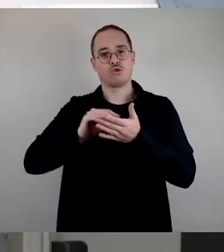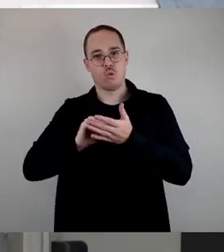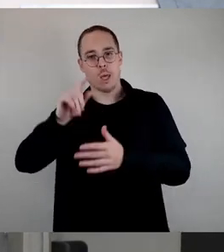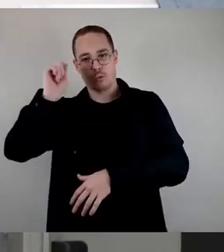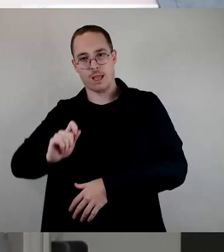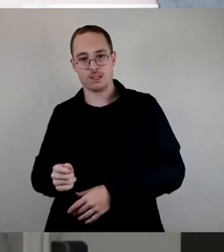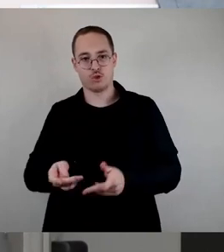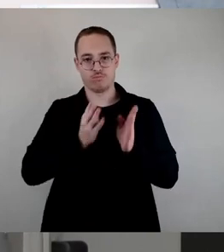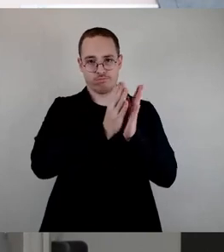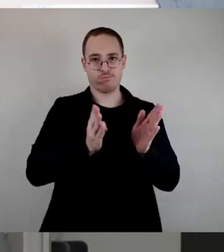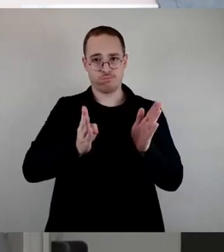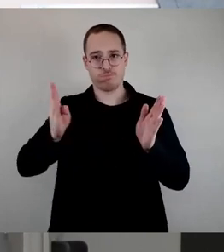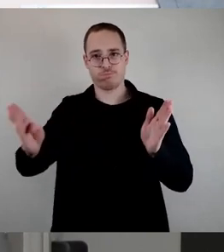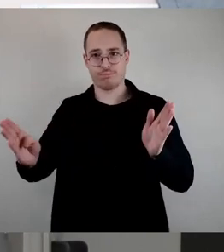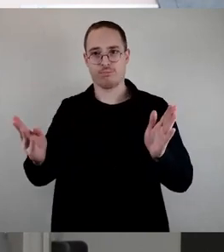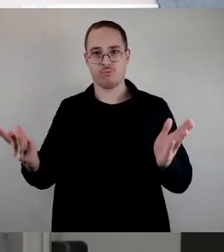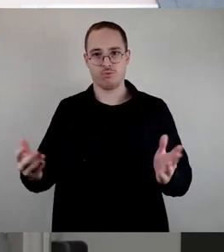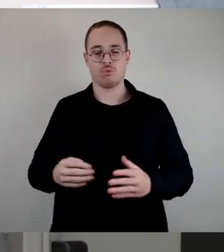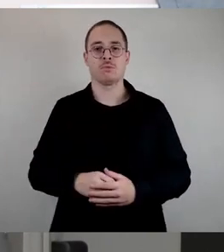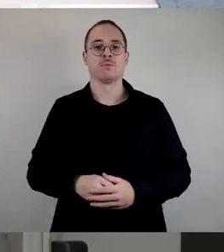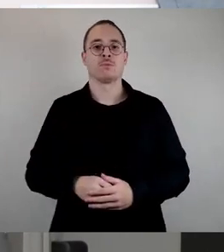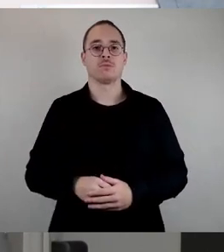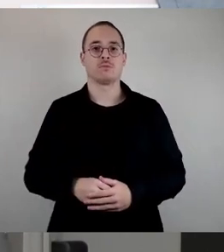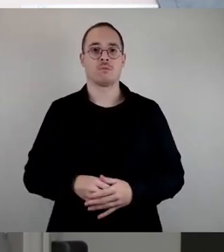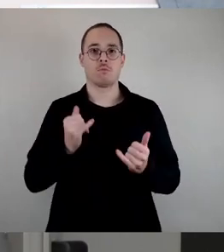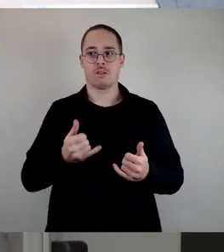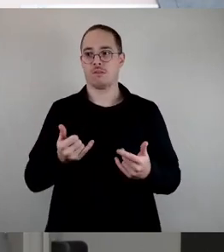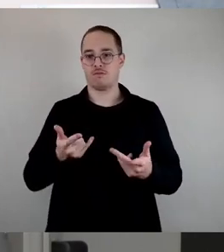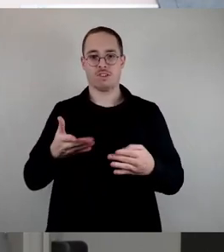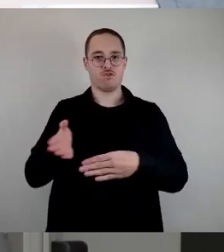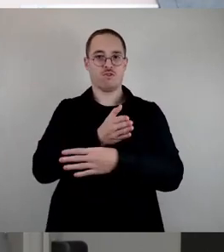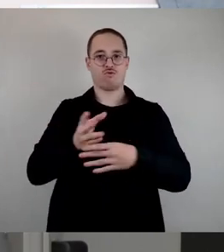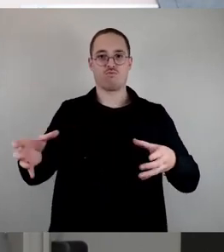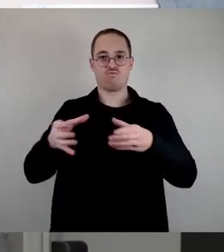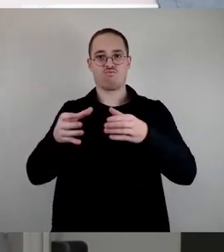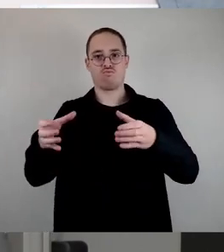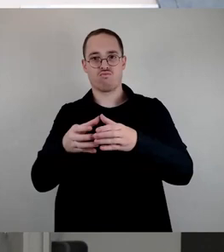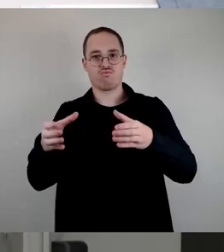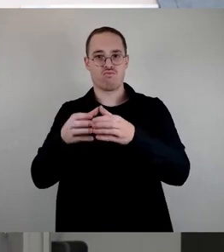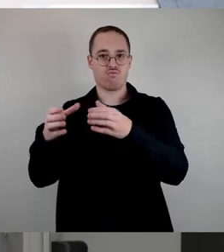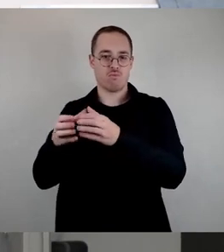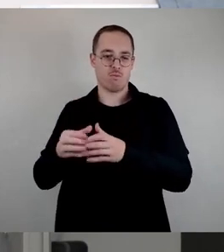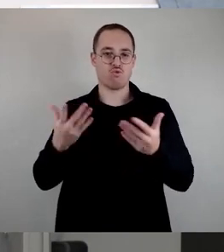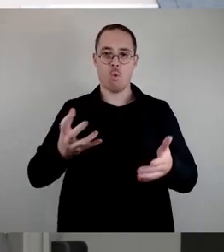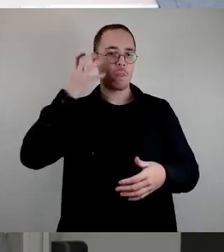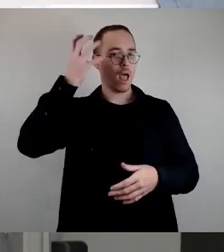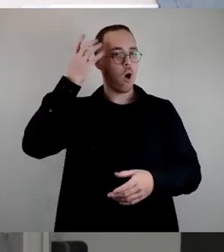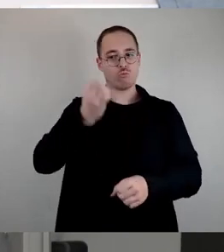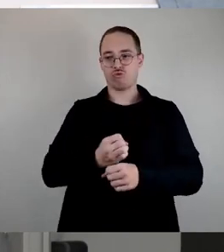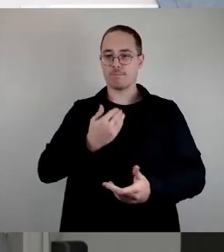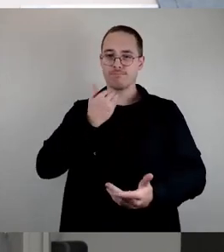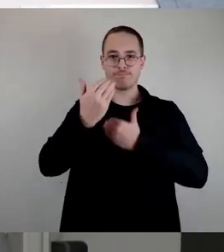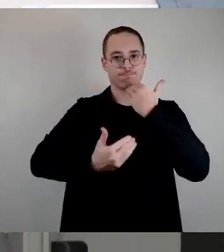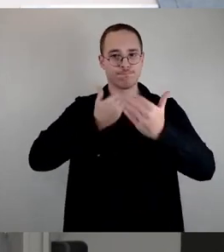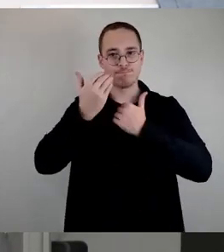Wechselmöglichkeit zwischen den Schultypen, dieser Traum wurde immer wieder formuliert. Nun haben wir in Dresden zwei Gemeinschaftsschulen.